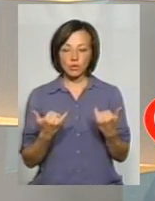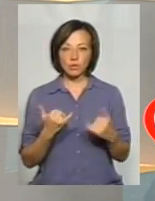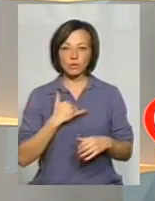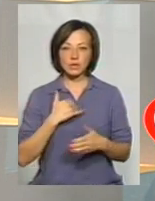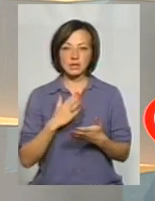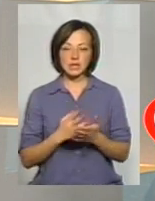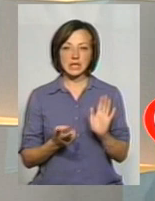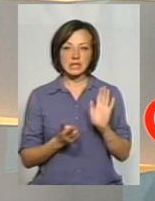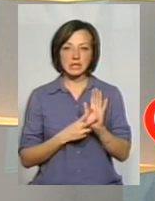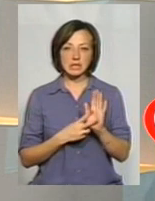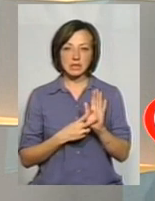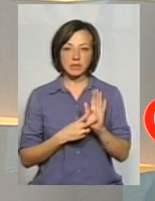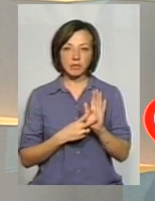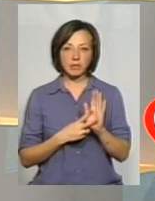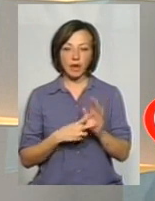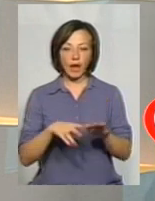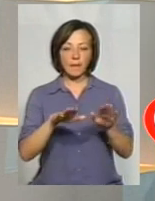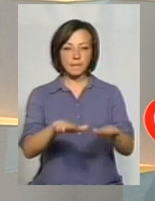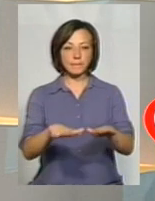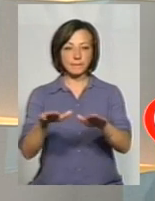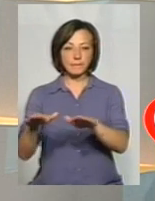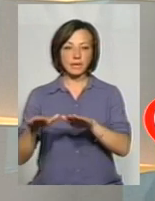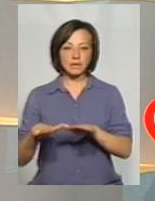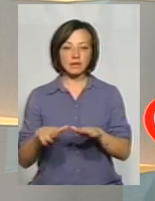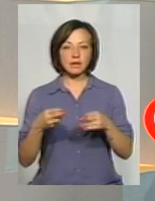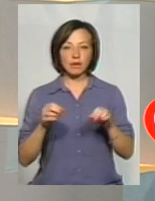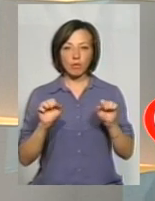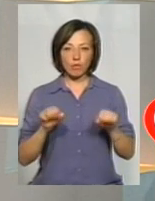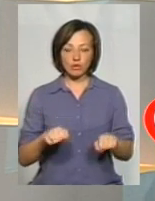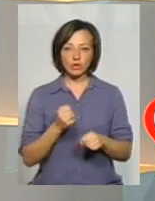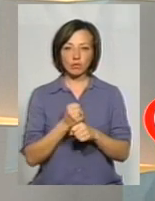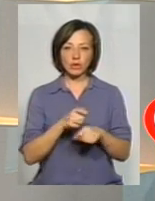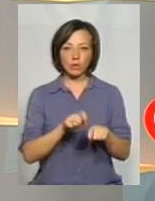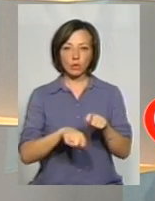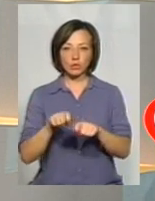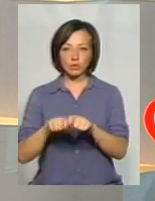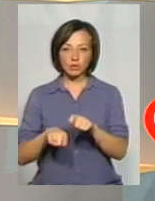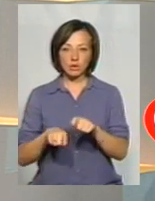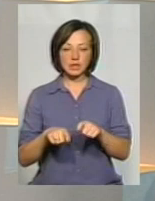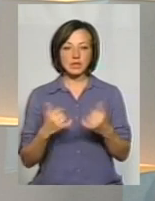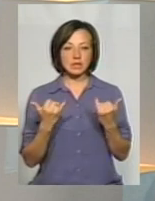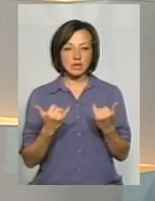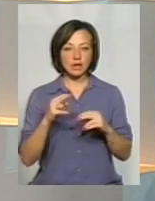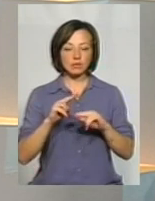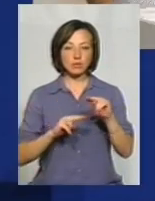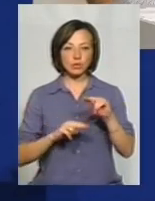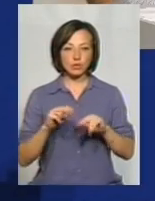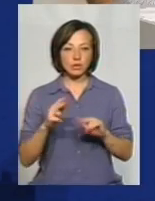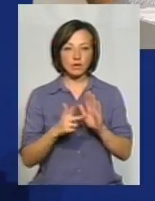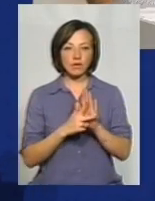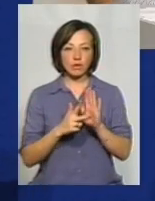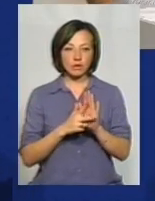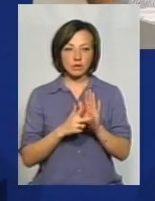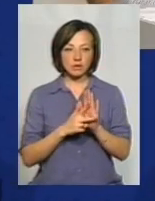сім майданчиків, де можна здійснювати контроль. Буквально зараз будується восьмий